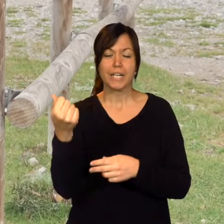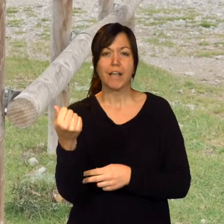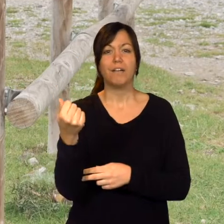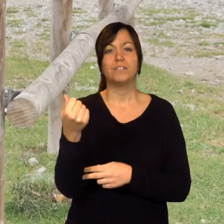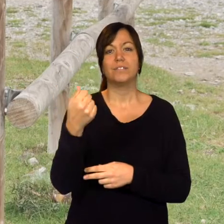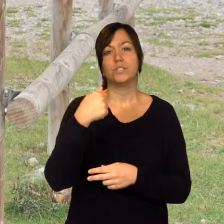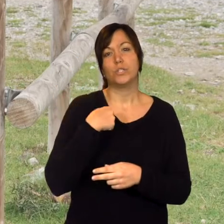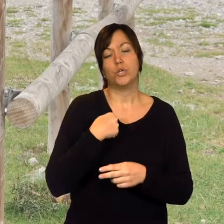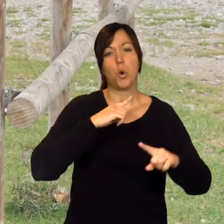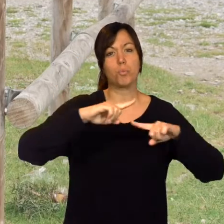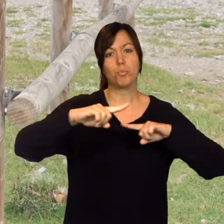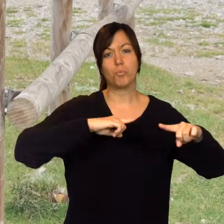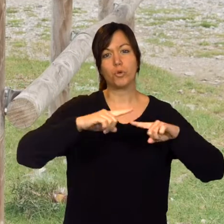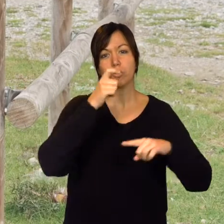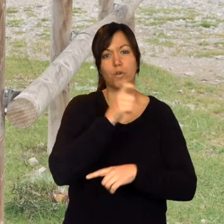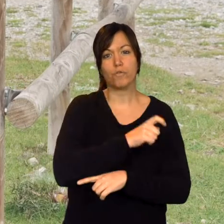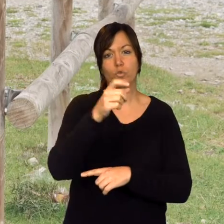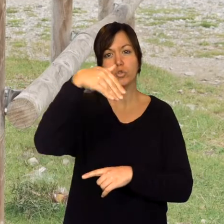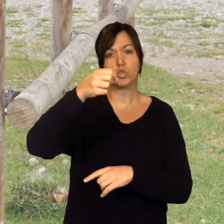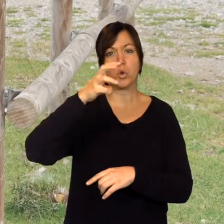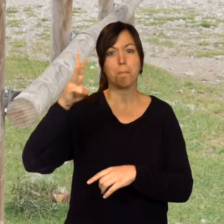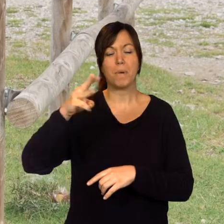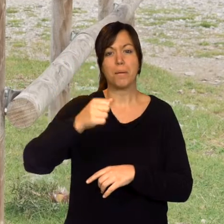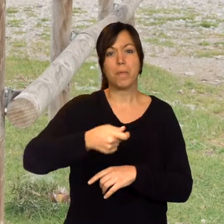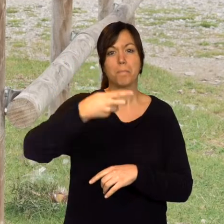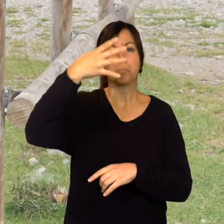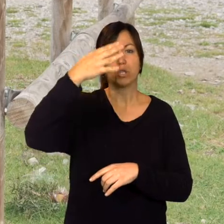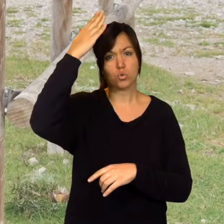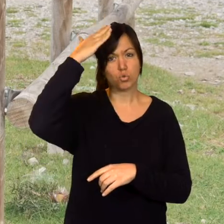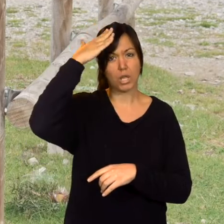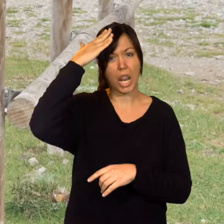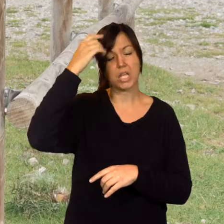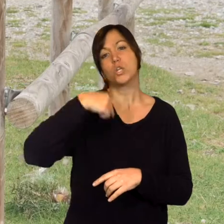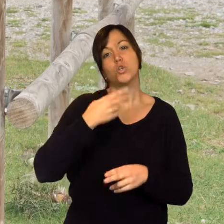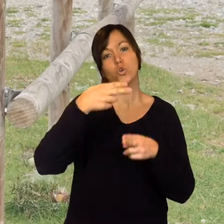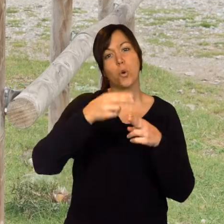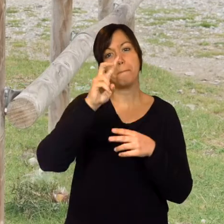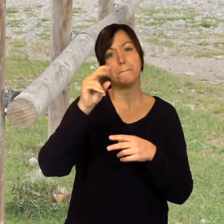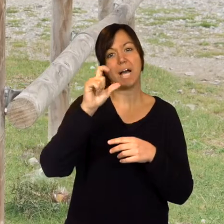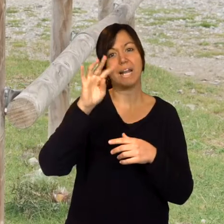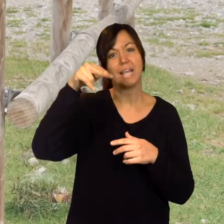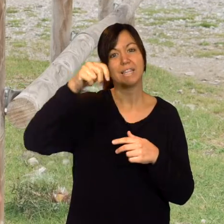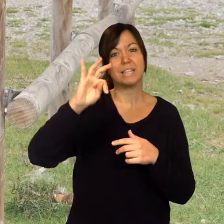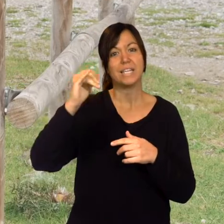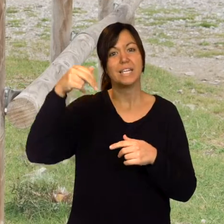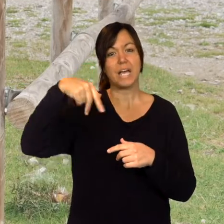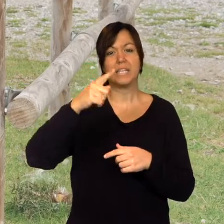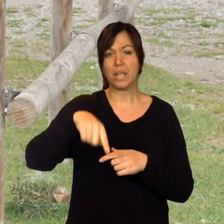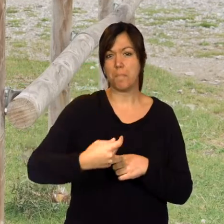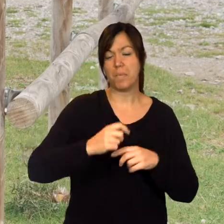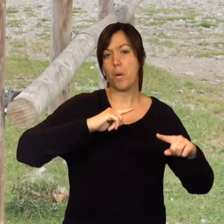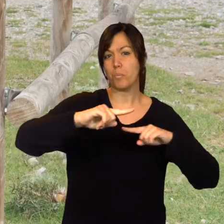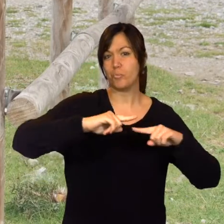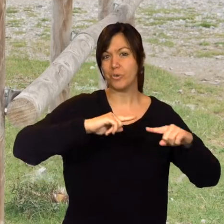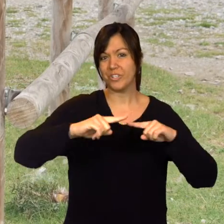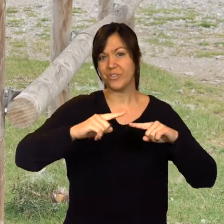Ballús, que soc monitora de la Fundació MAP dels pisos tutelats. Jo soc la Valentina, també soc monitora